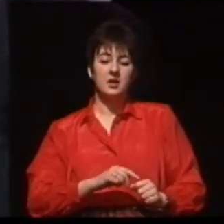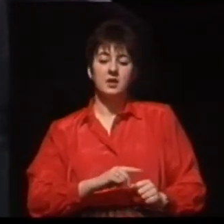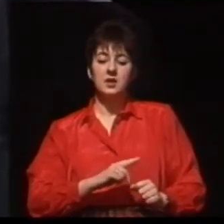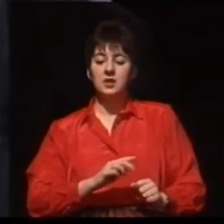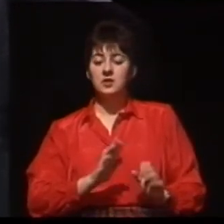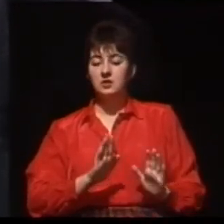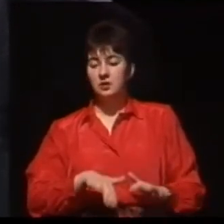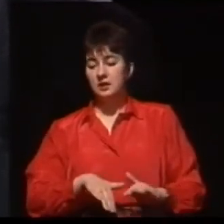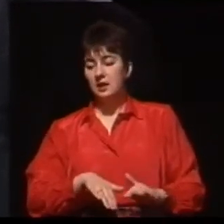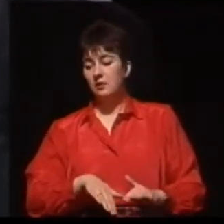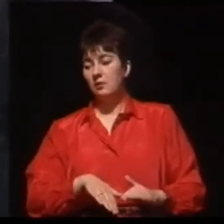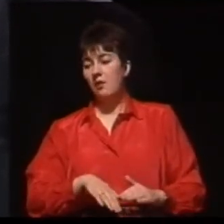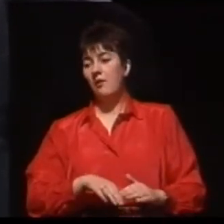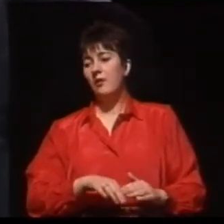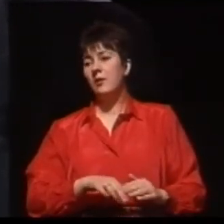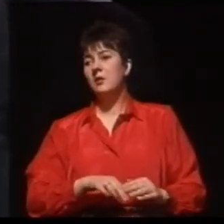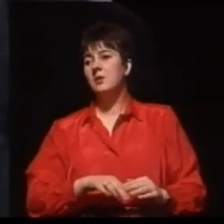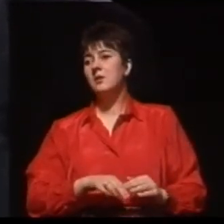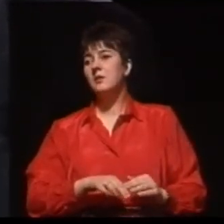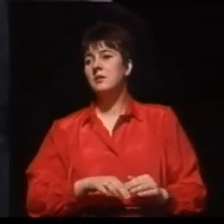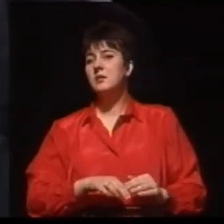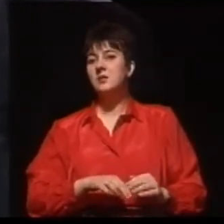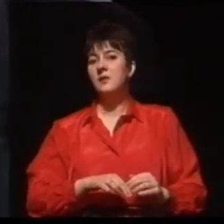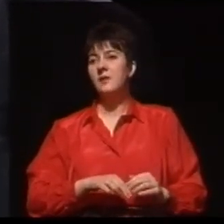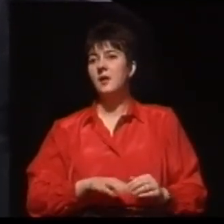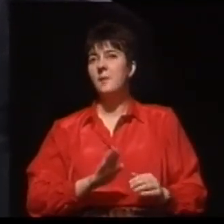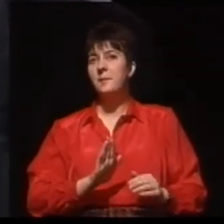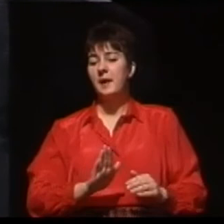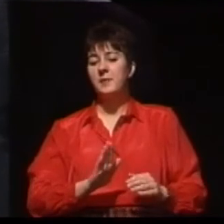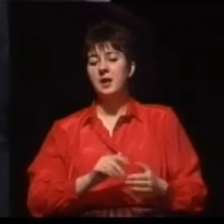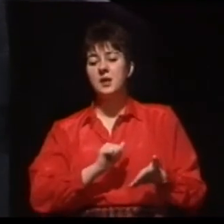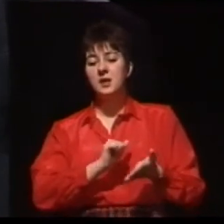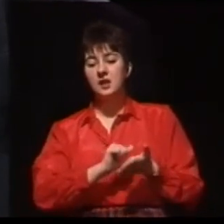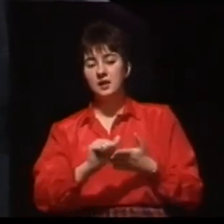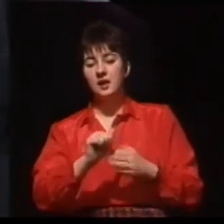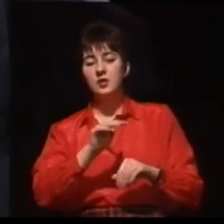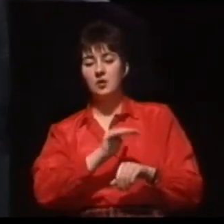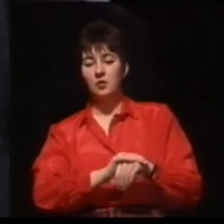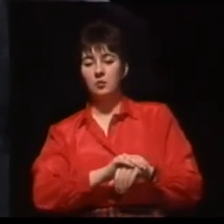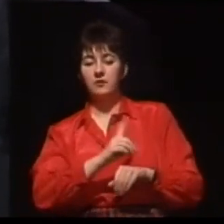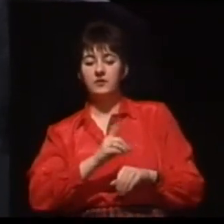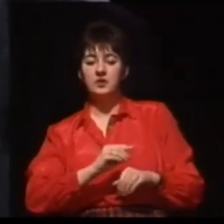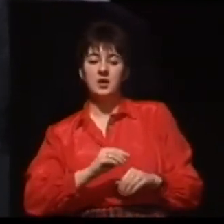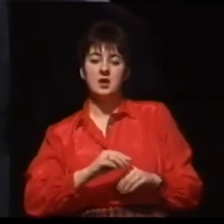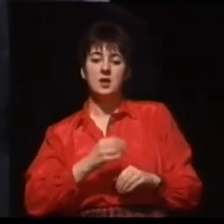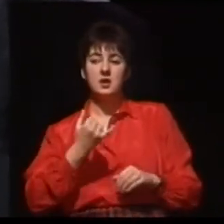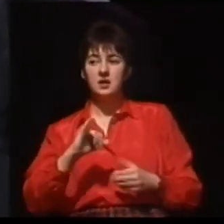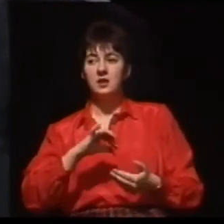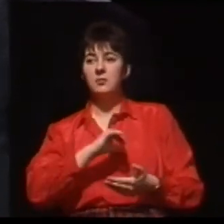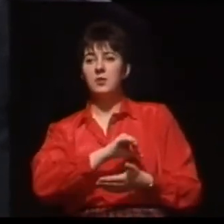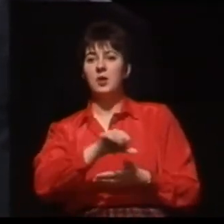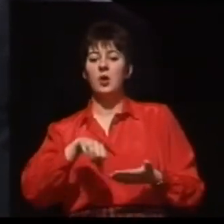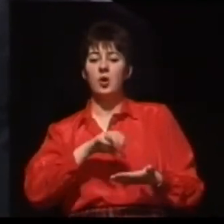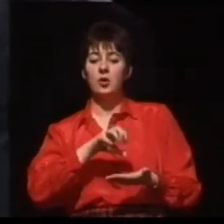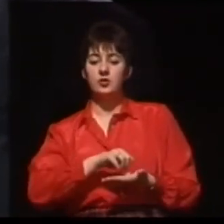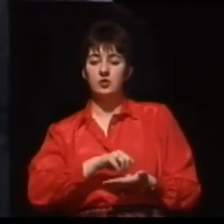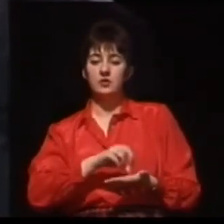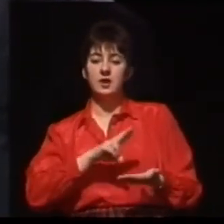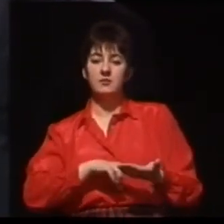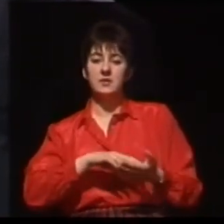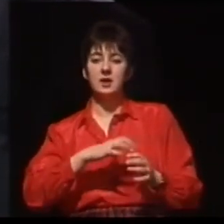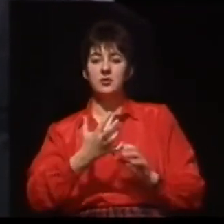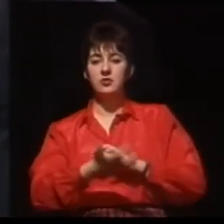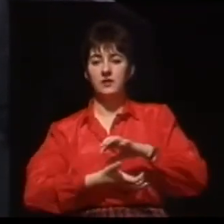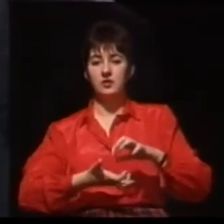Mamy w tej chwili 11 umów z czołowymi ośrodkami europejskimi, z którymi współpracujemy i przygotowujemy